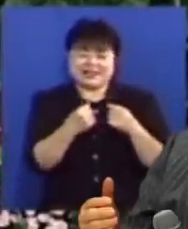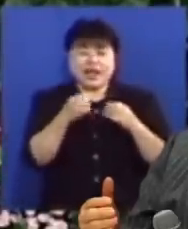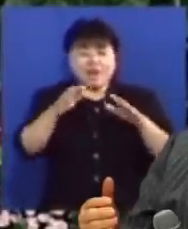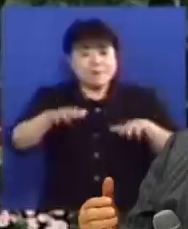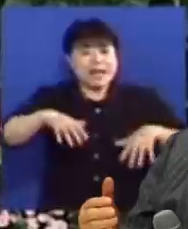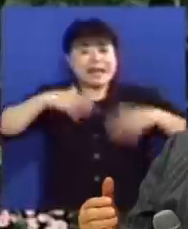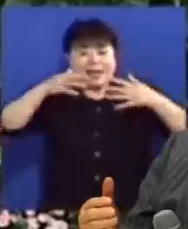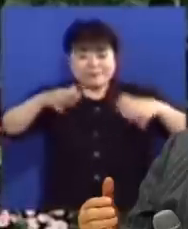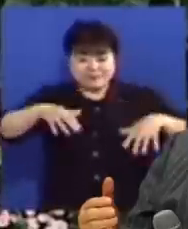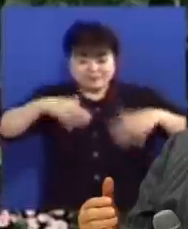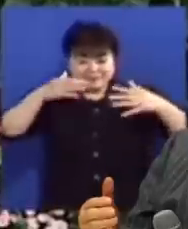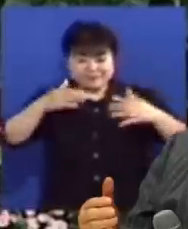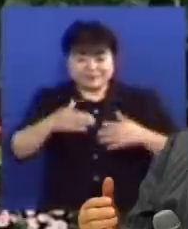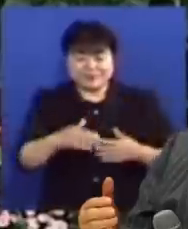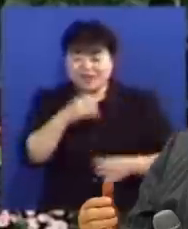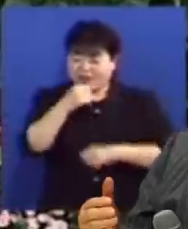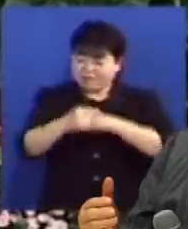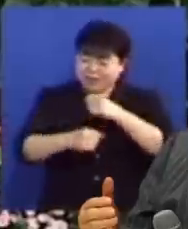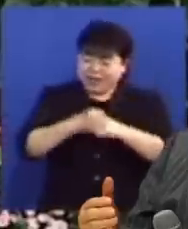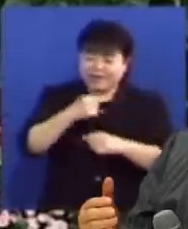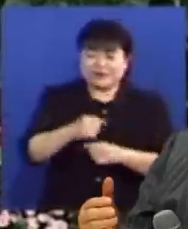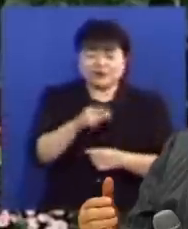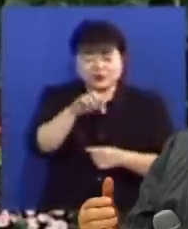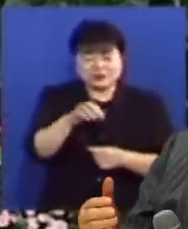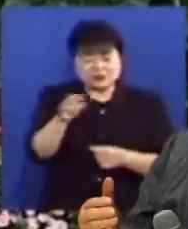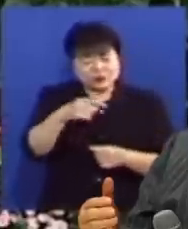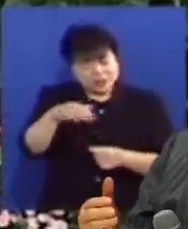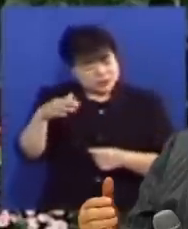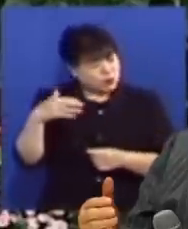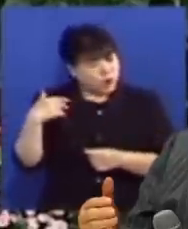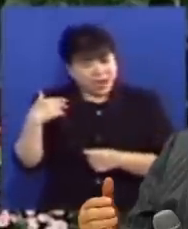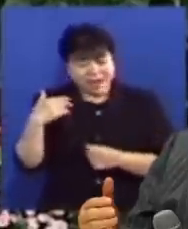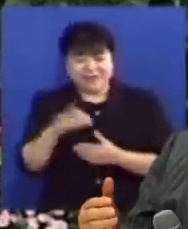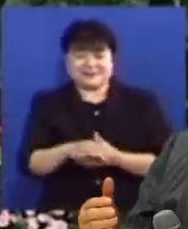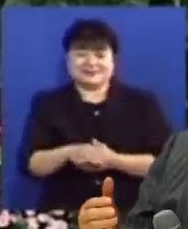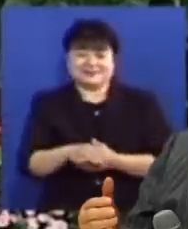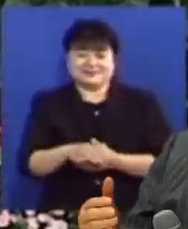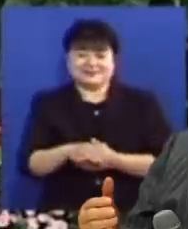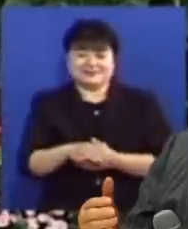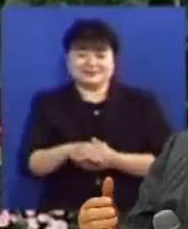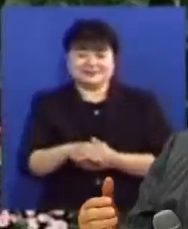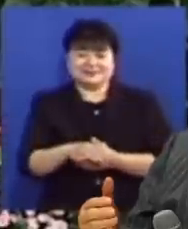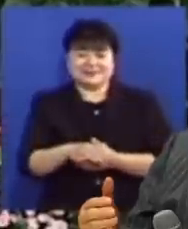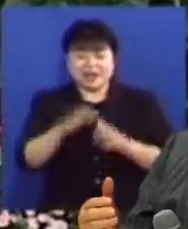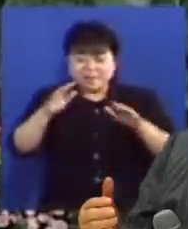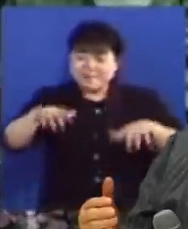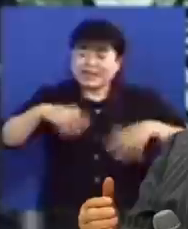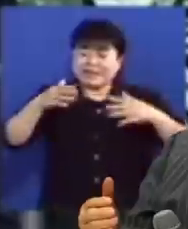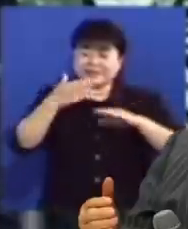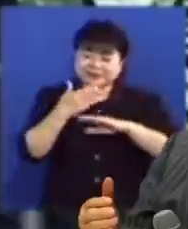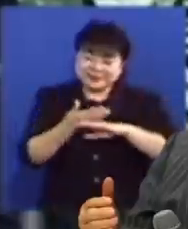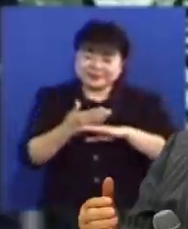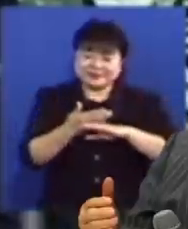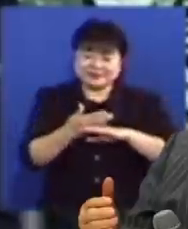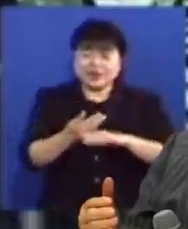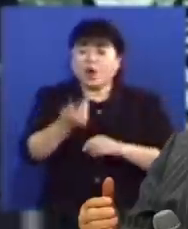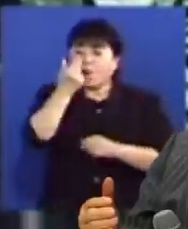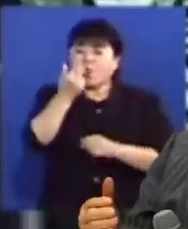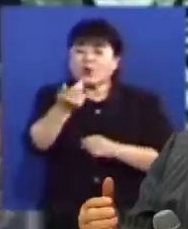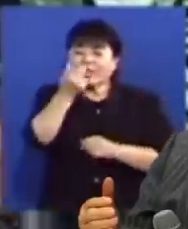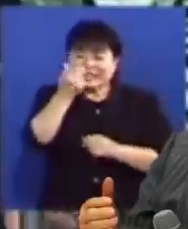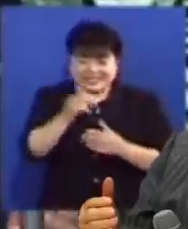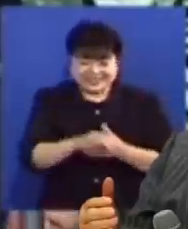바람이 이므로 볼면 어디에서 와서 어디로 가는지 모르지 않아요 바람은 또 다른 말로 말하면 공기인데